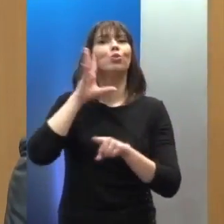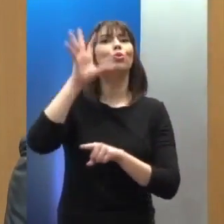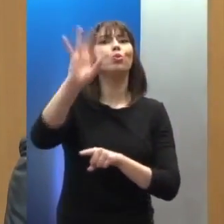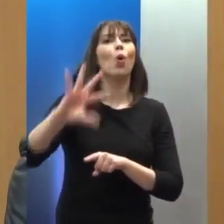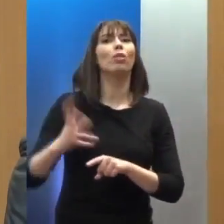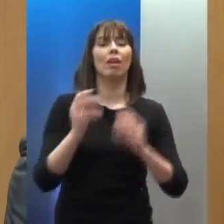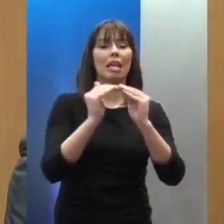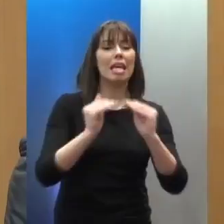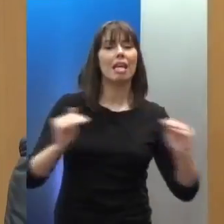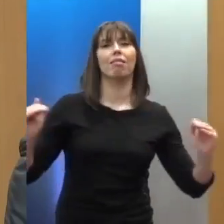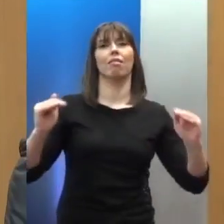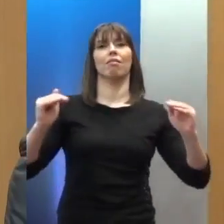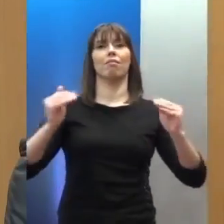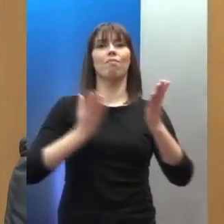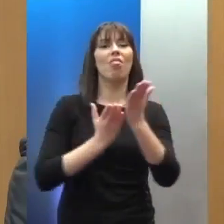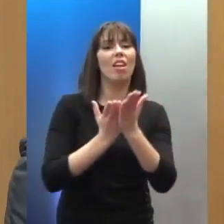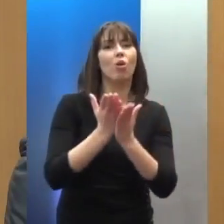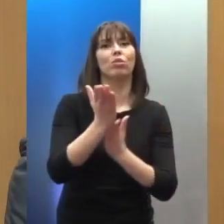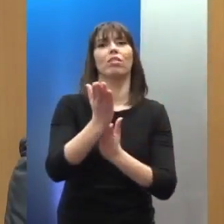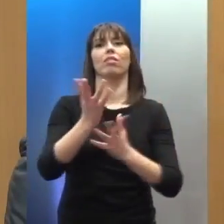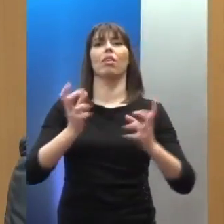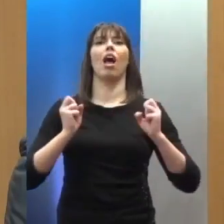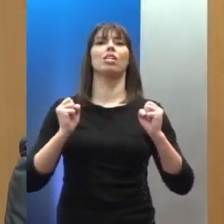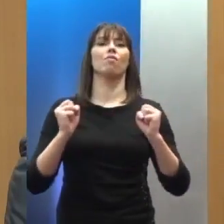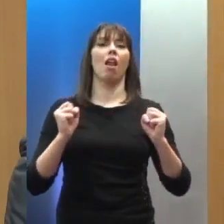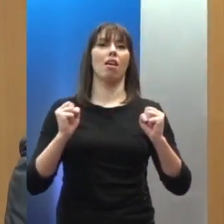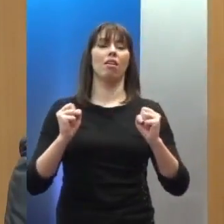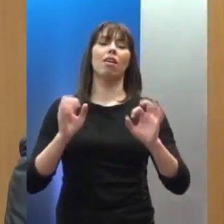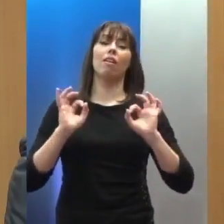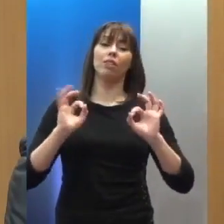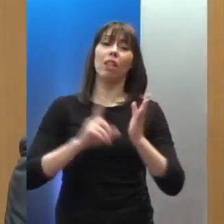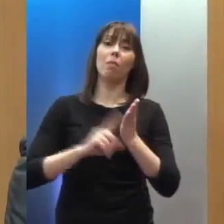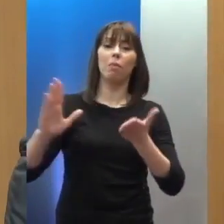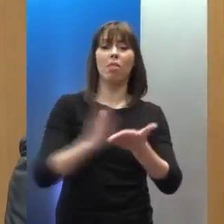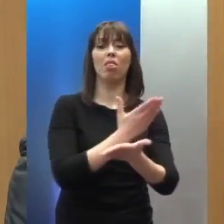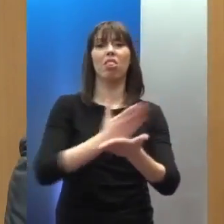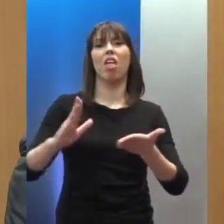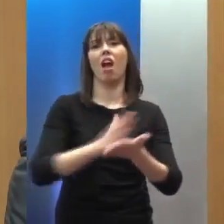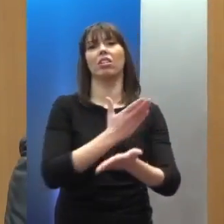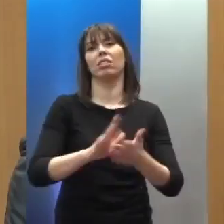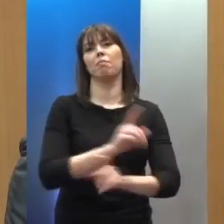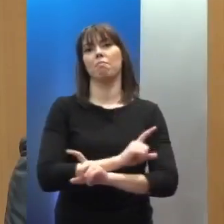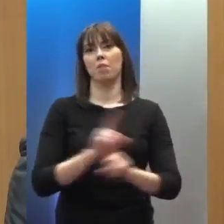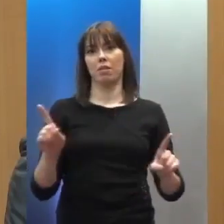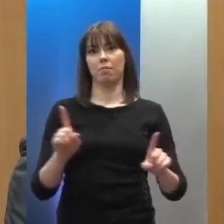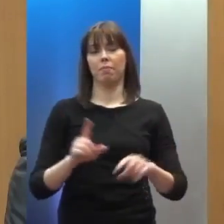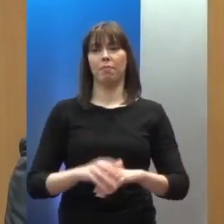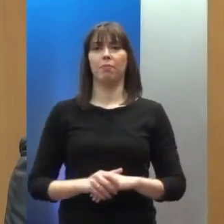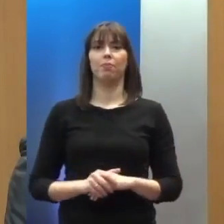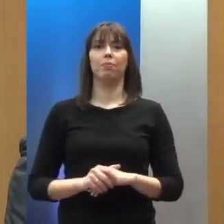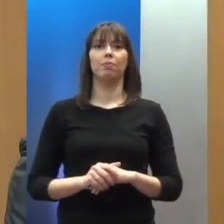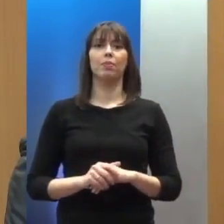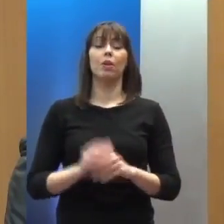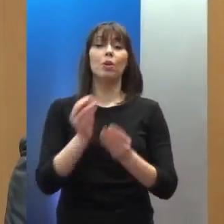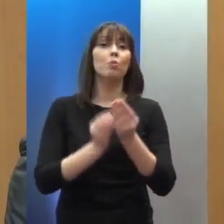δικαιοσύνης, της ασφάλειας και της εξάλληψης των διακρίσεων. Οι κυριότεροι παράμετρος